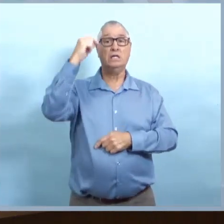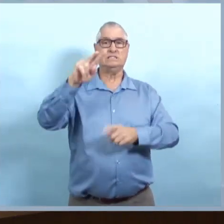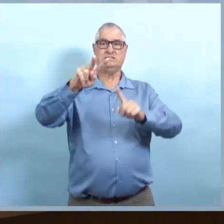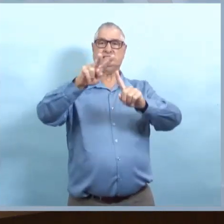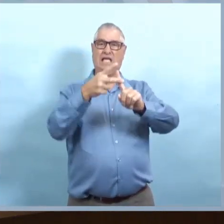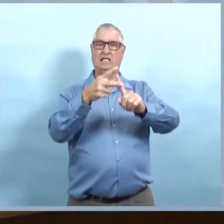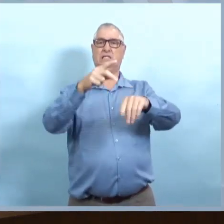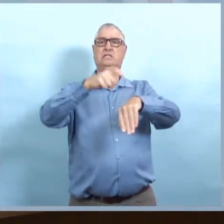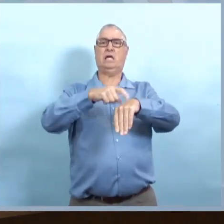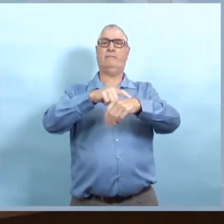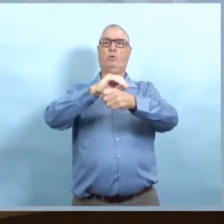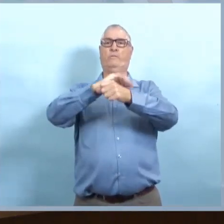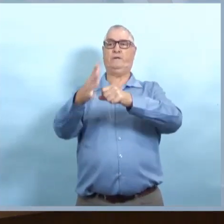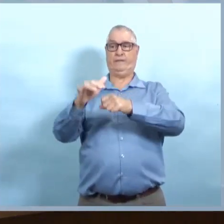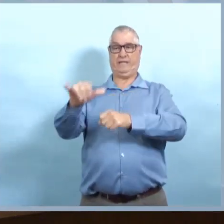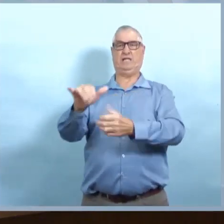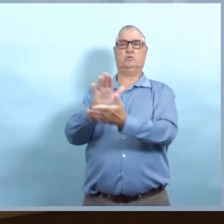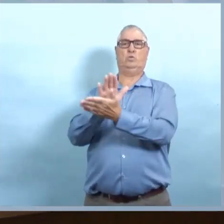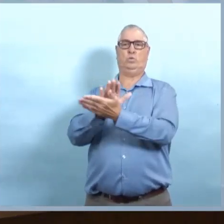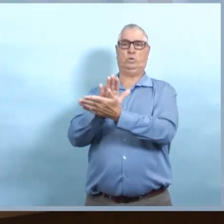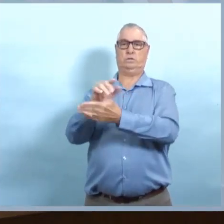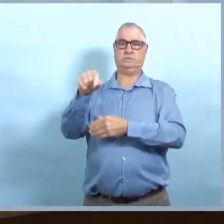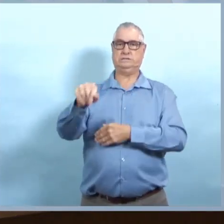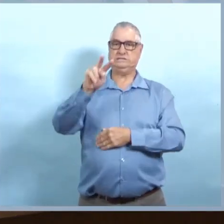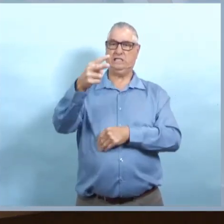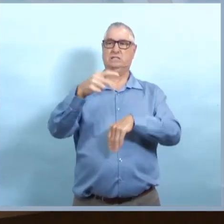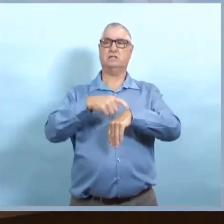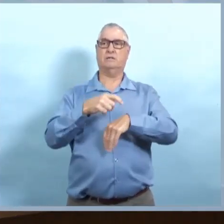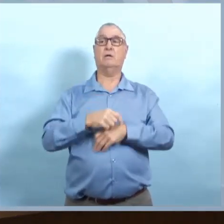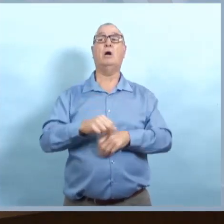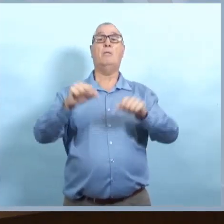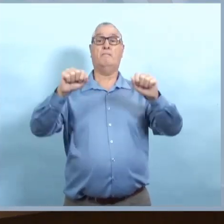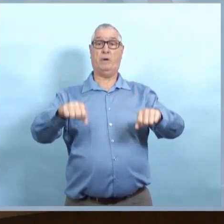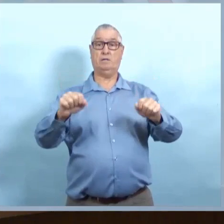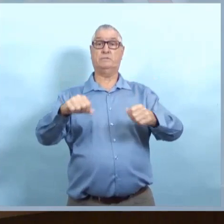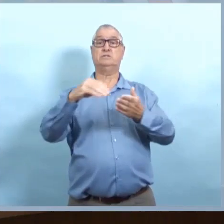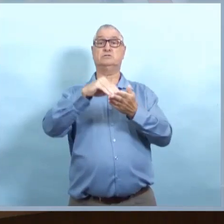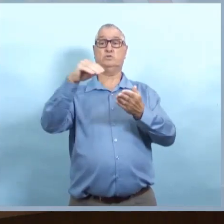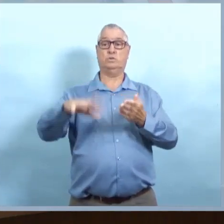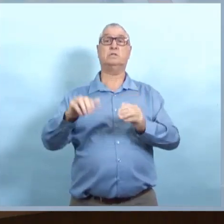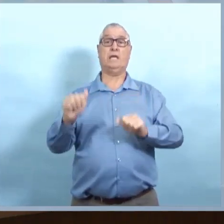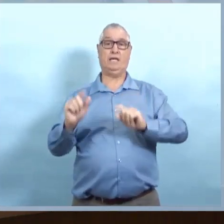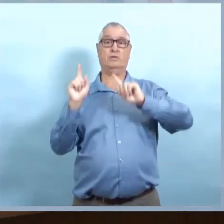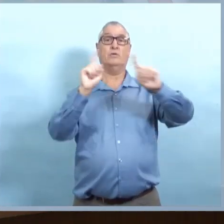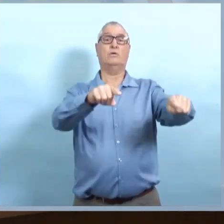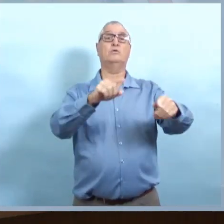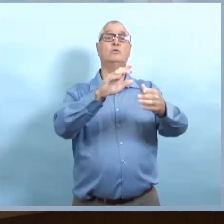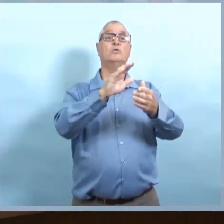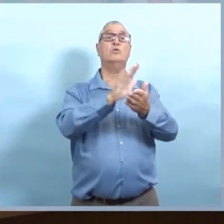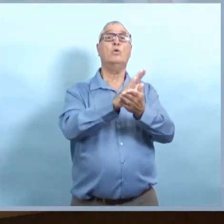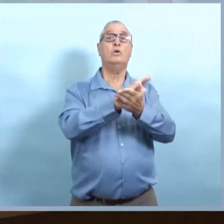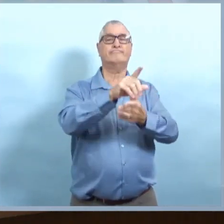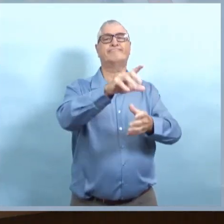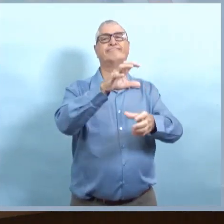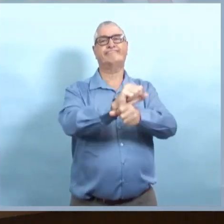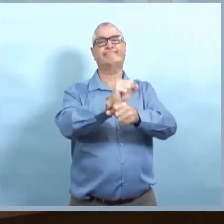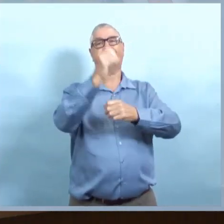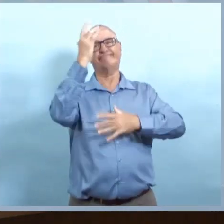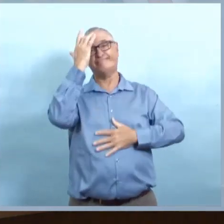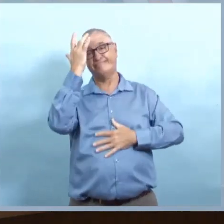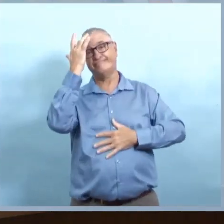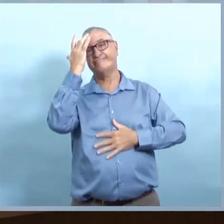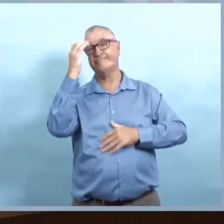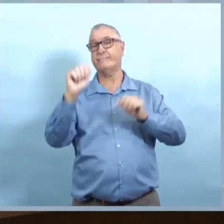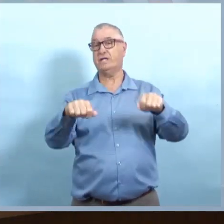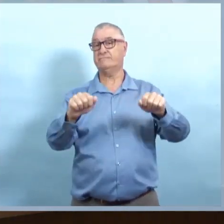exposition possible à l'école St-Maurice à Winnipeg le 17 et 18 septembre. C'est un deuxième cas confirmé de COVID-19 à l'école.